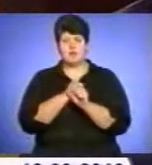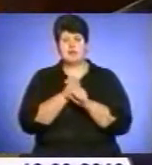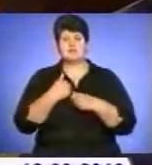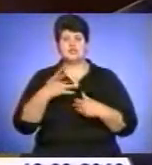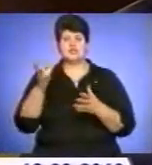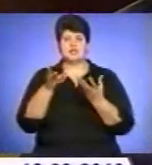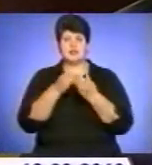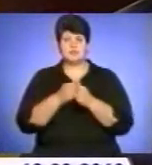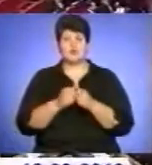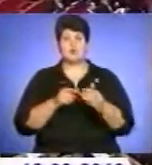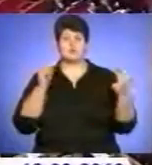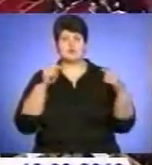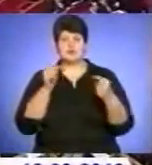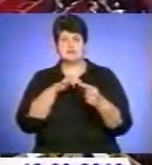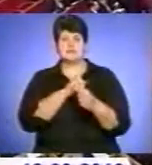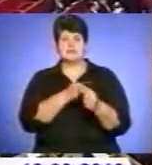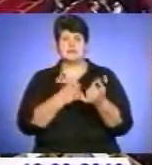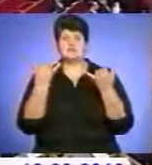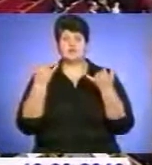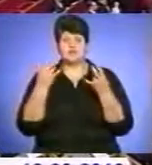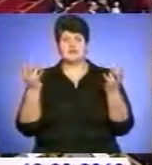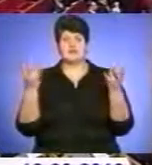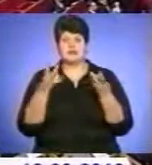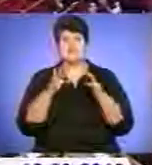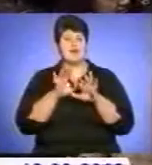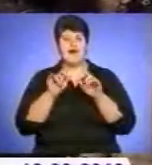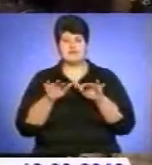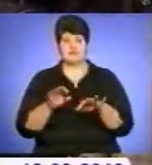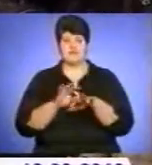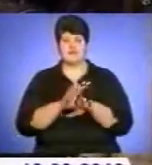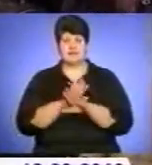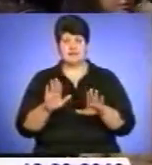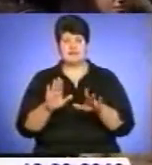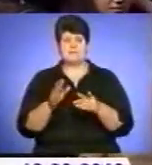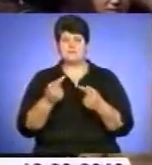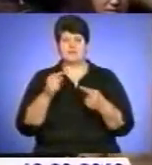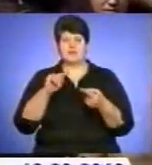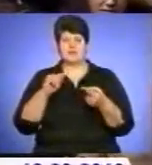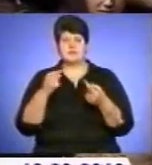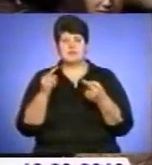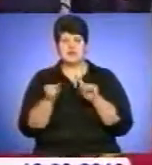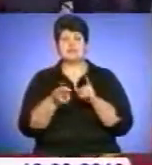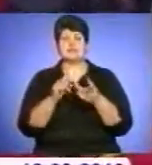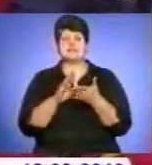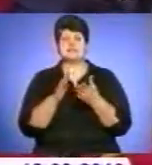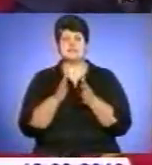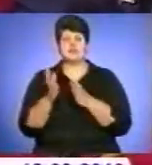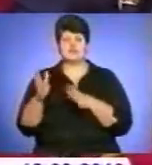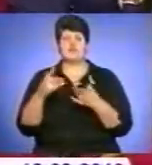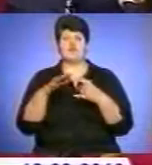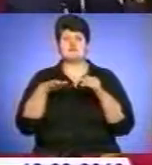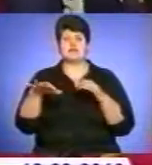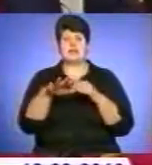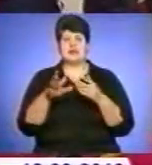вважаємо, що опозиційним силам сьогодні треба не акції проводити, не дестабілізувати ситуацію в країні, а починати працювати. В